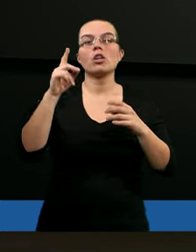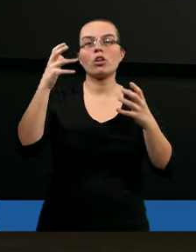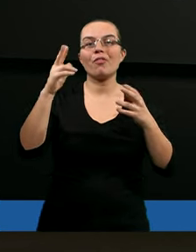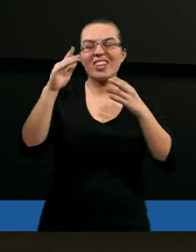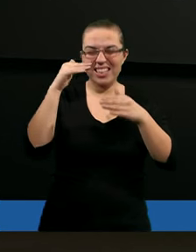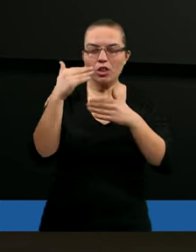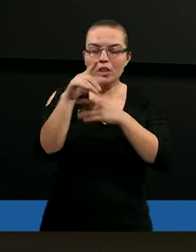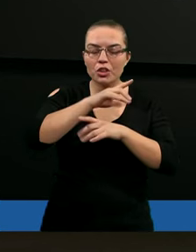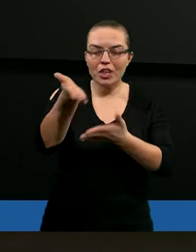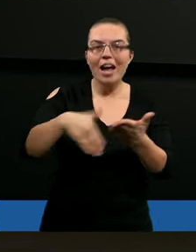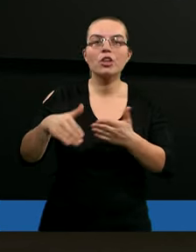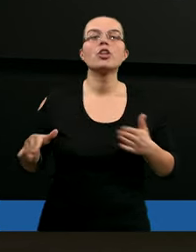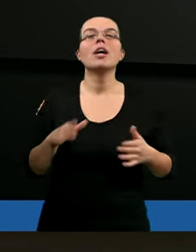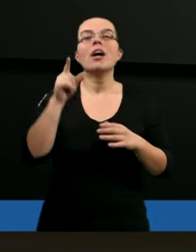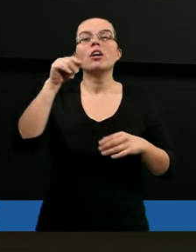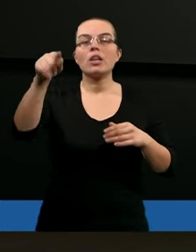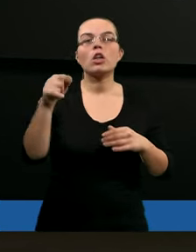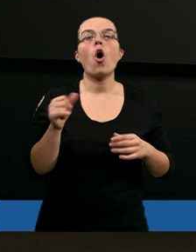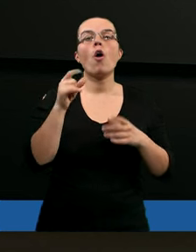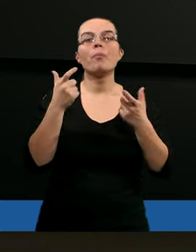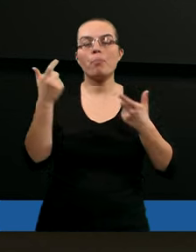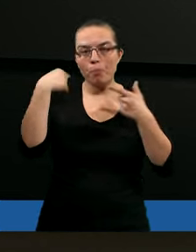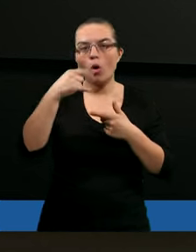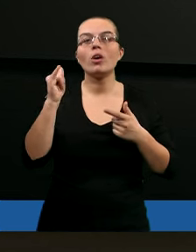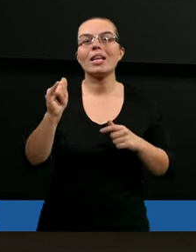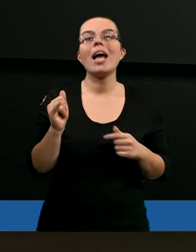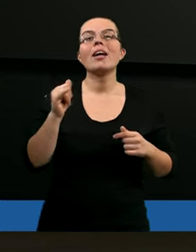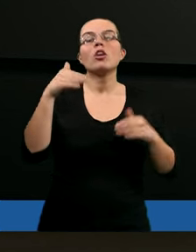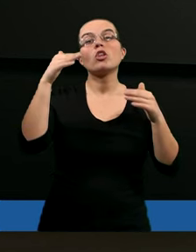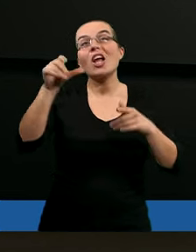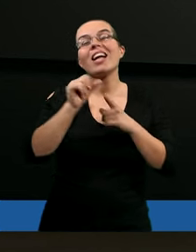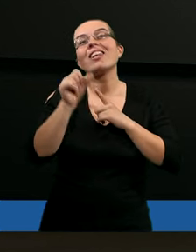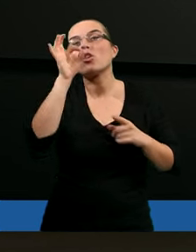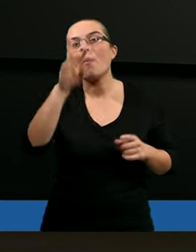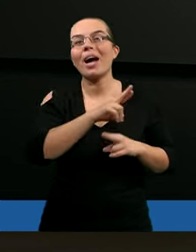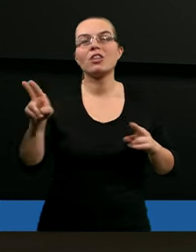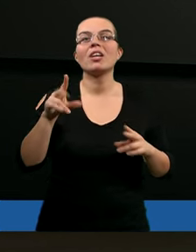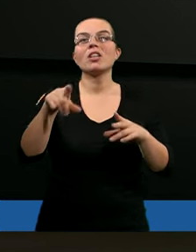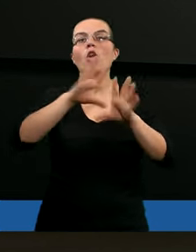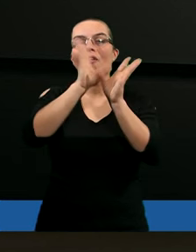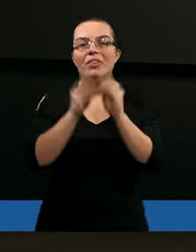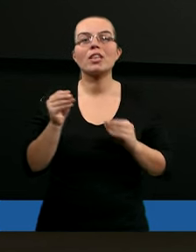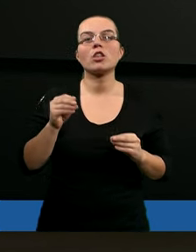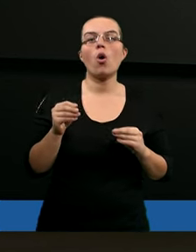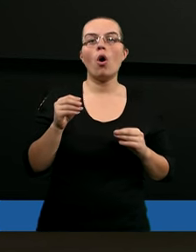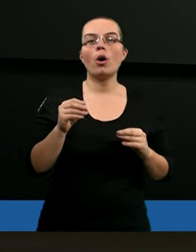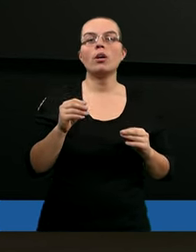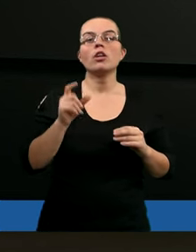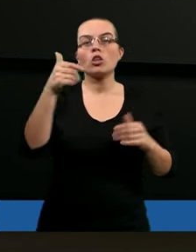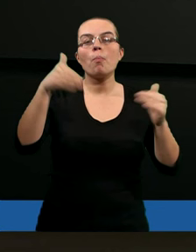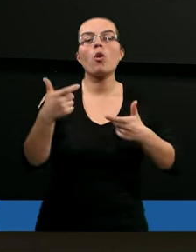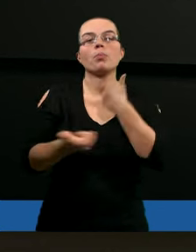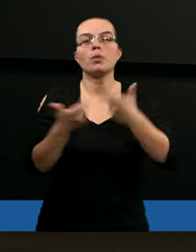Można powiedzieć wszędzie dzieją się tragedie i ludzkość wcale nie idzie ku dobremu. Wszystko idzie wręcz ku